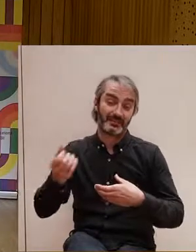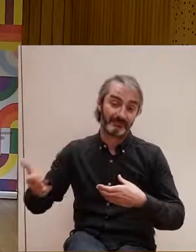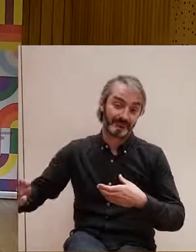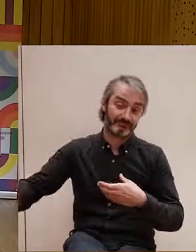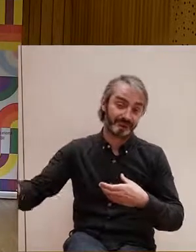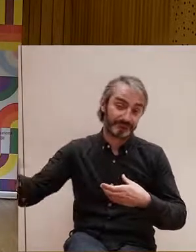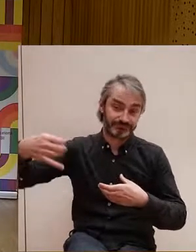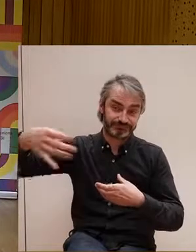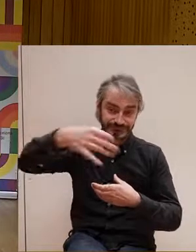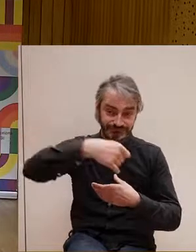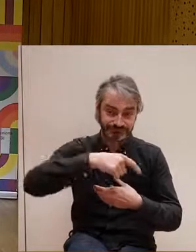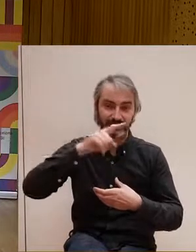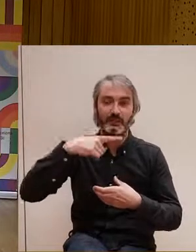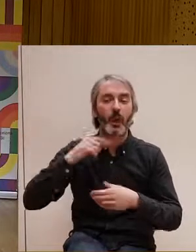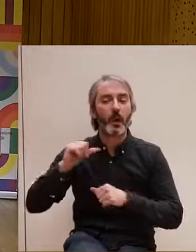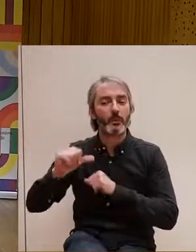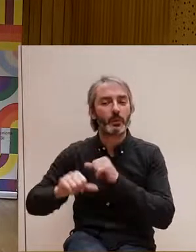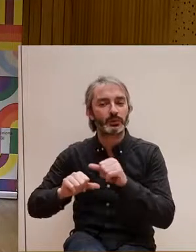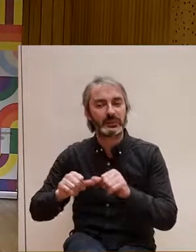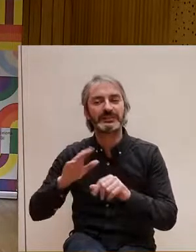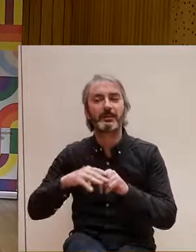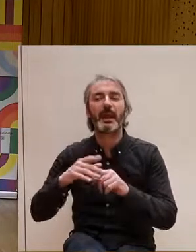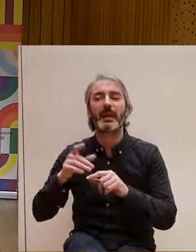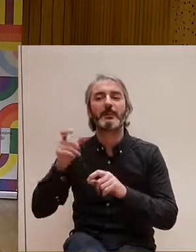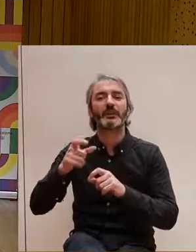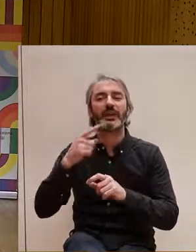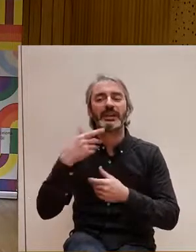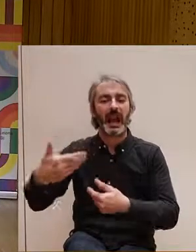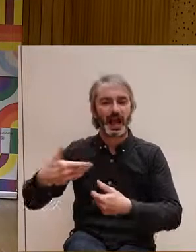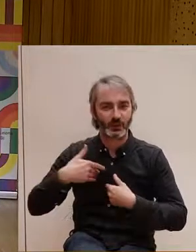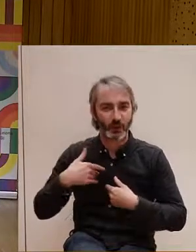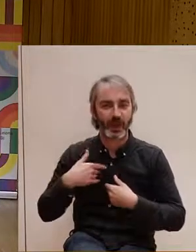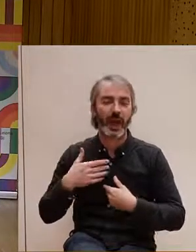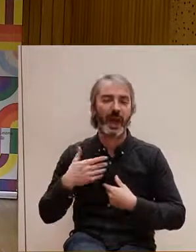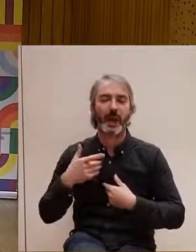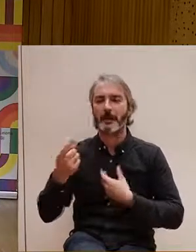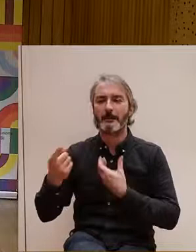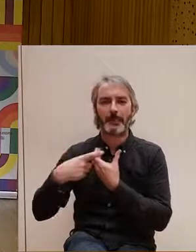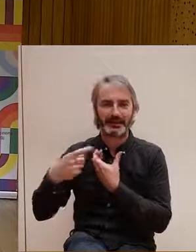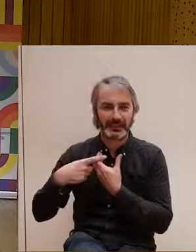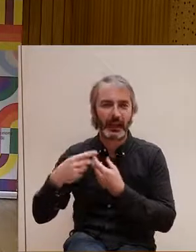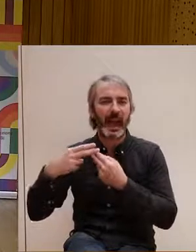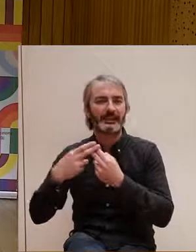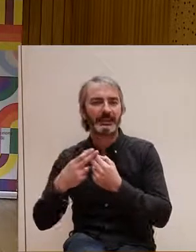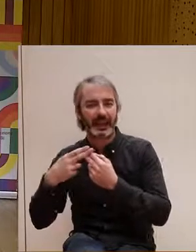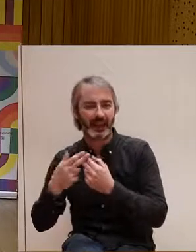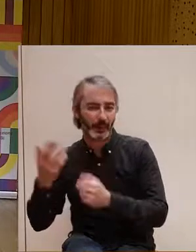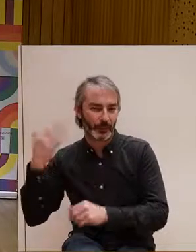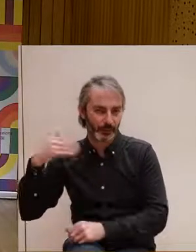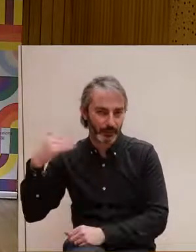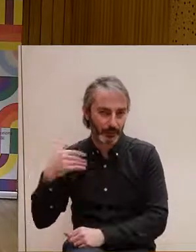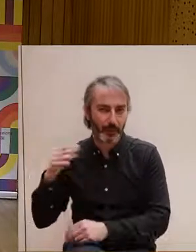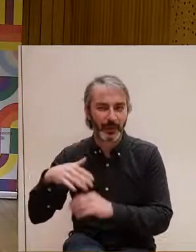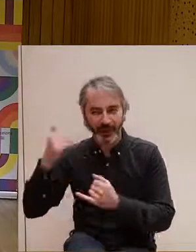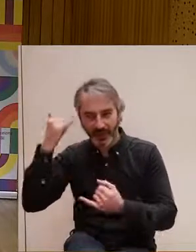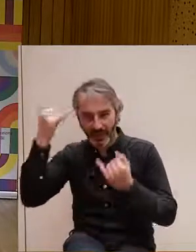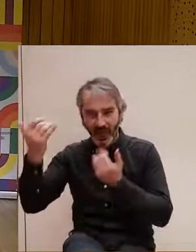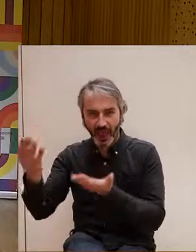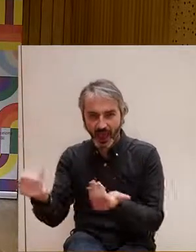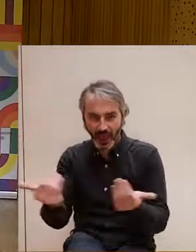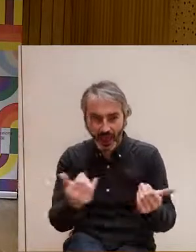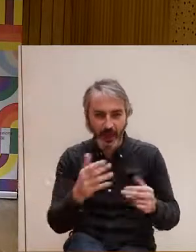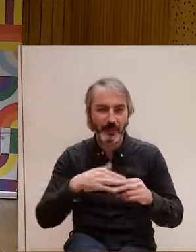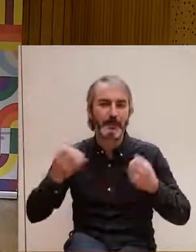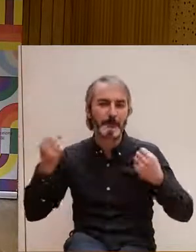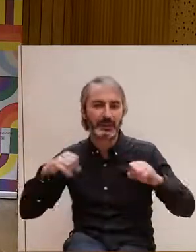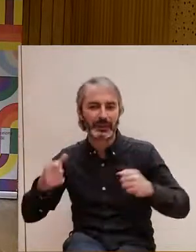explicaves també com tota la gent que va tastar el joc, tota la gent que ens va fer el feedback, gent que va participar en un taller que vam fer també per tenir més idees a nivell